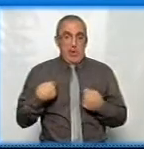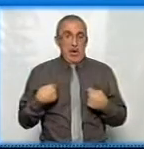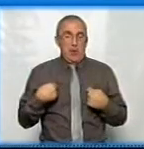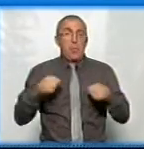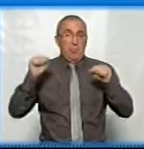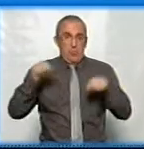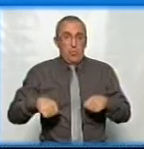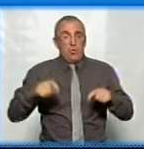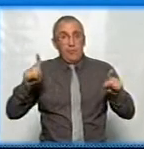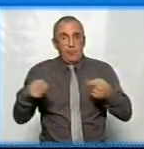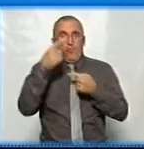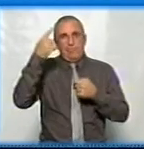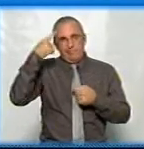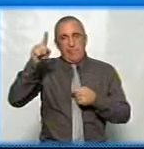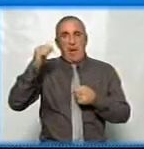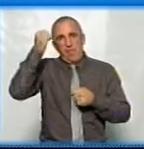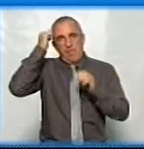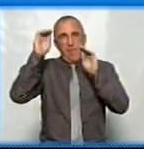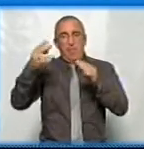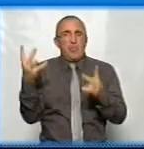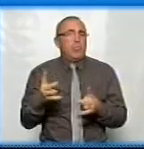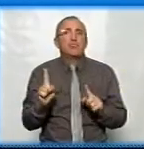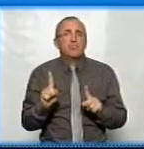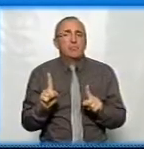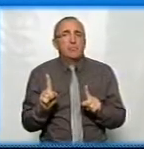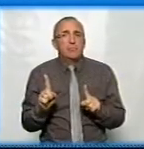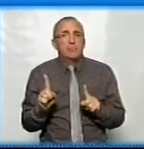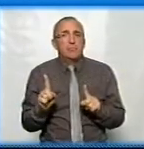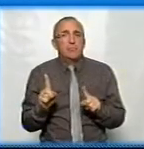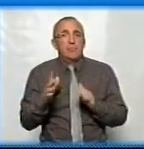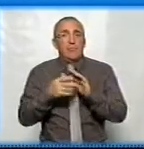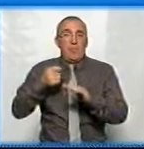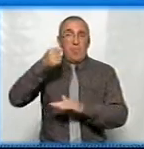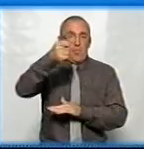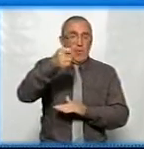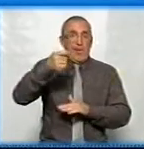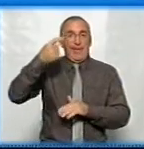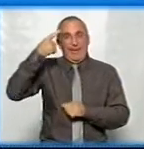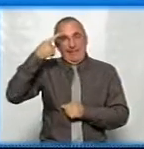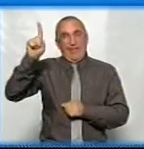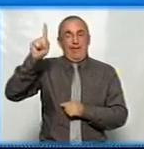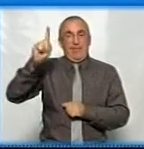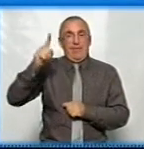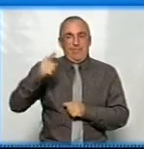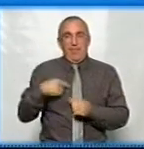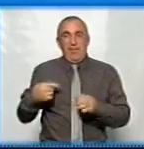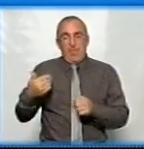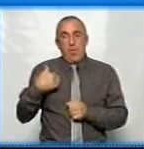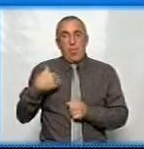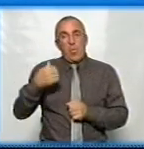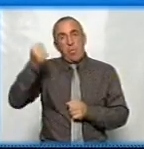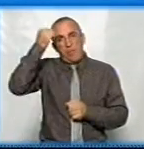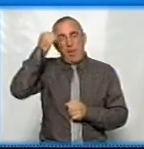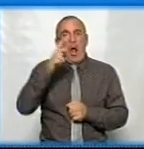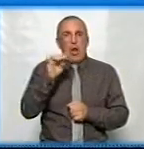можу створити пам'ятник. Для цього потрібно лише подати ідею. Наприклад, я бойове братство, я хочу пам'ятник